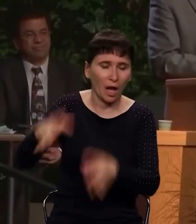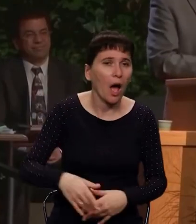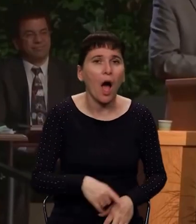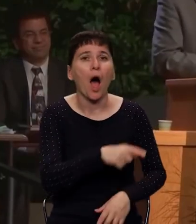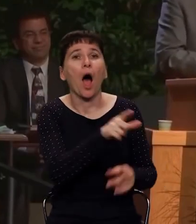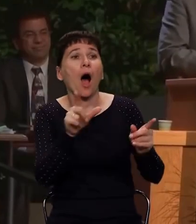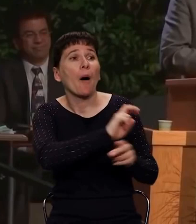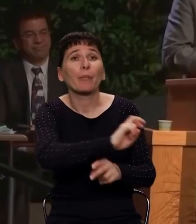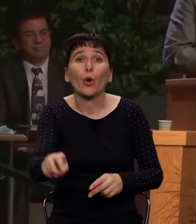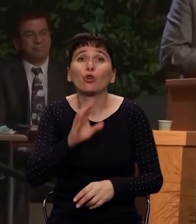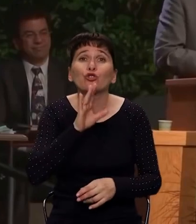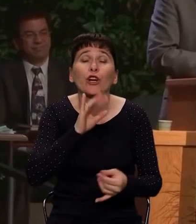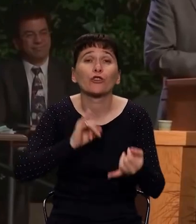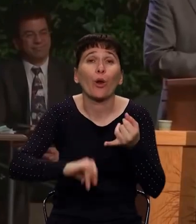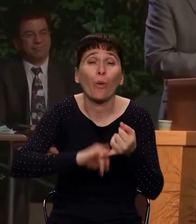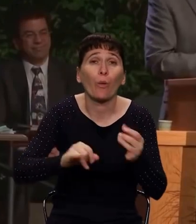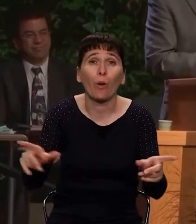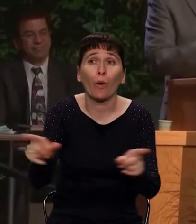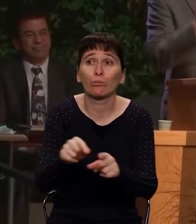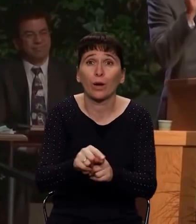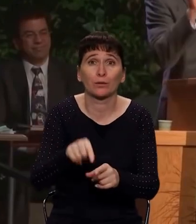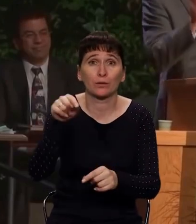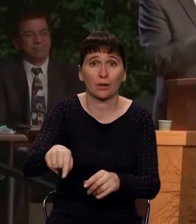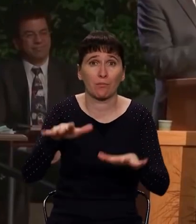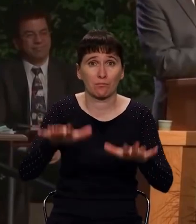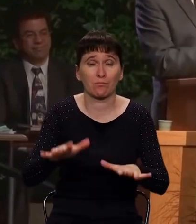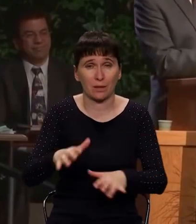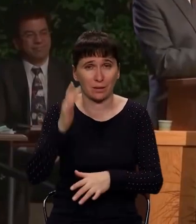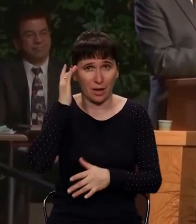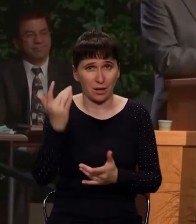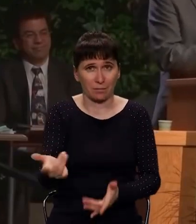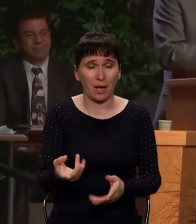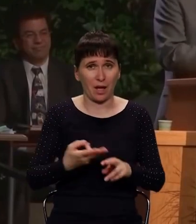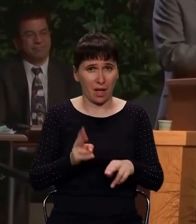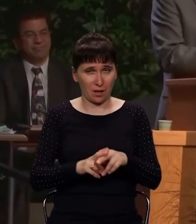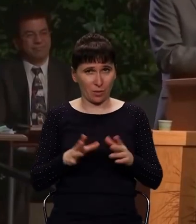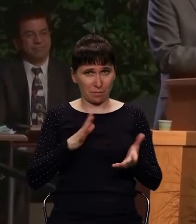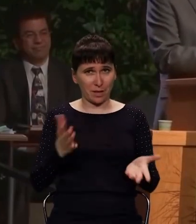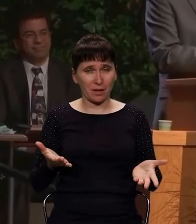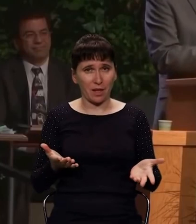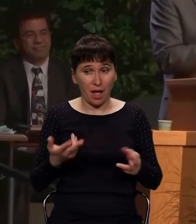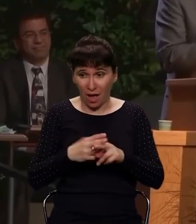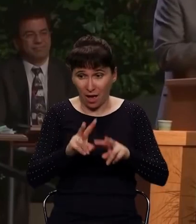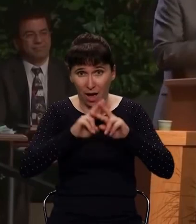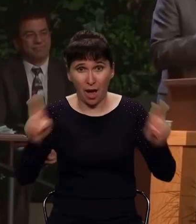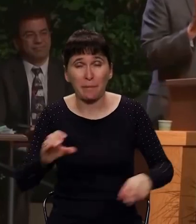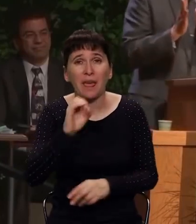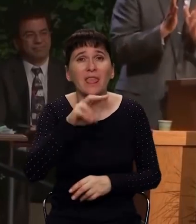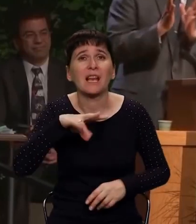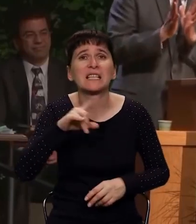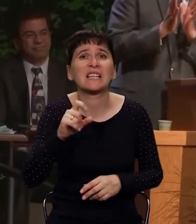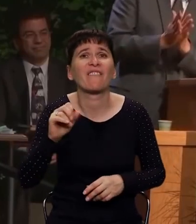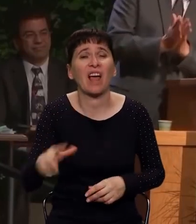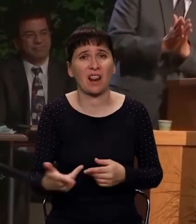поклониться. Друзья, не пахнет ли это вам и изовелью? Они говорили, что